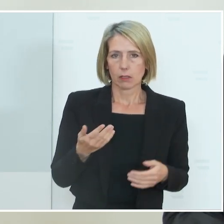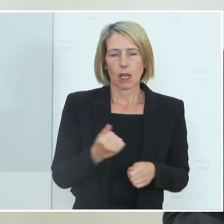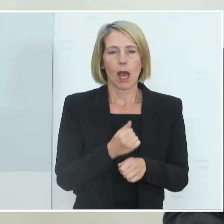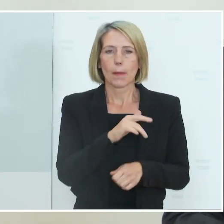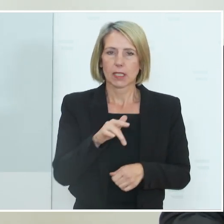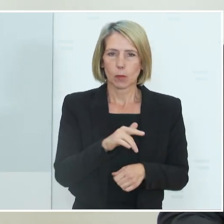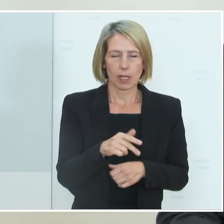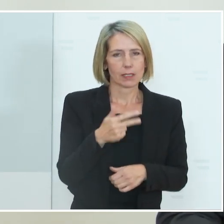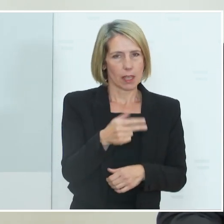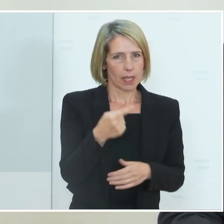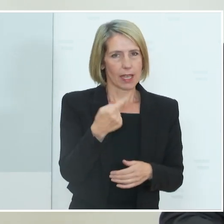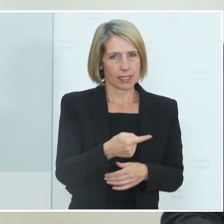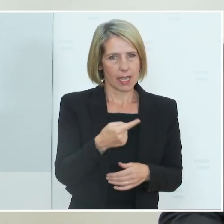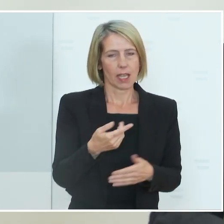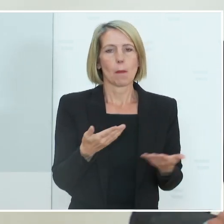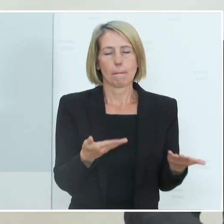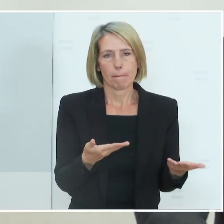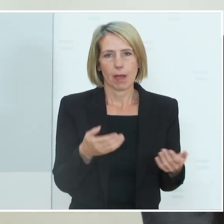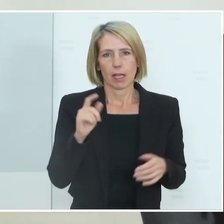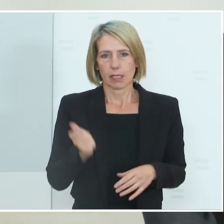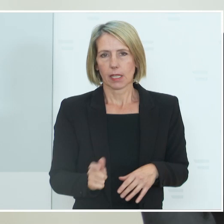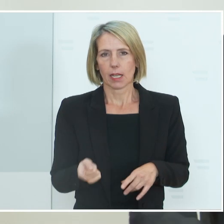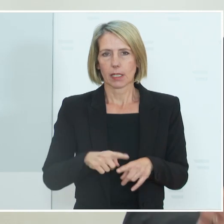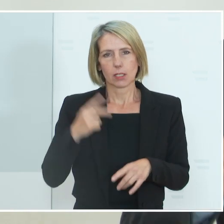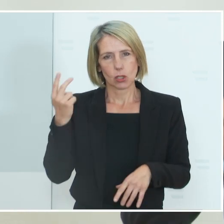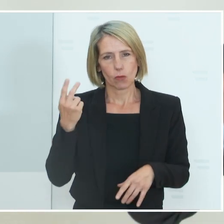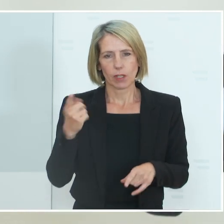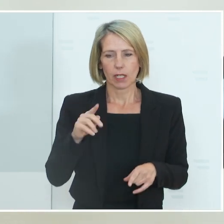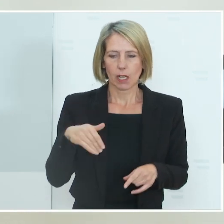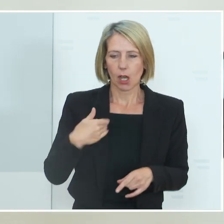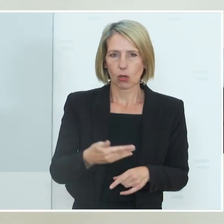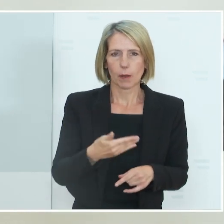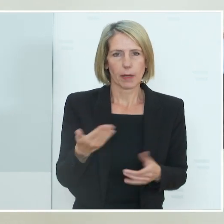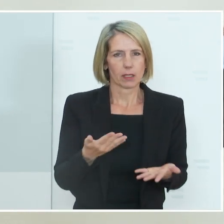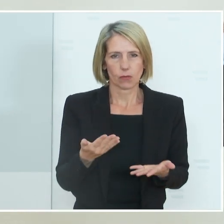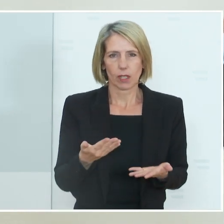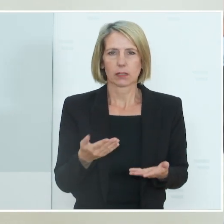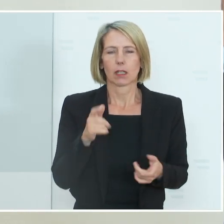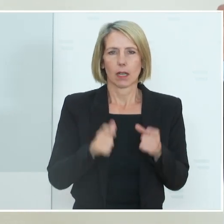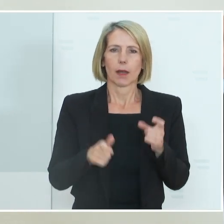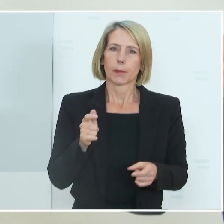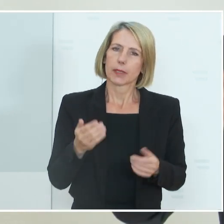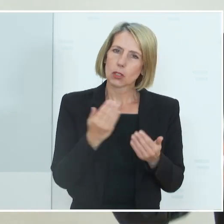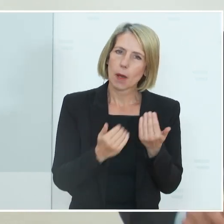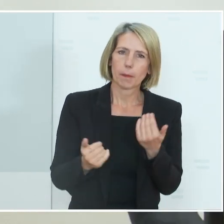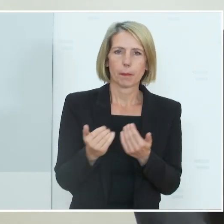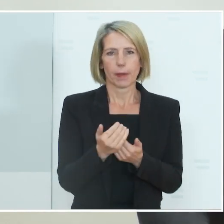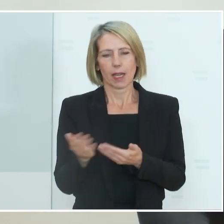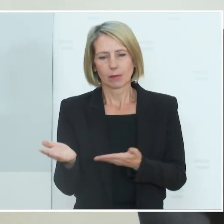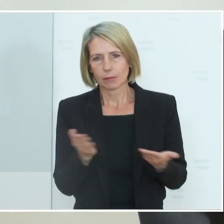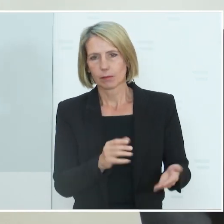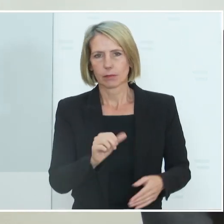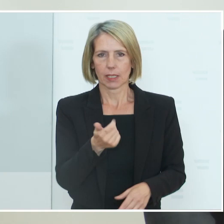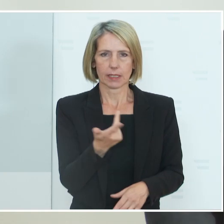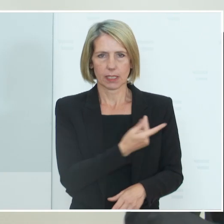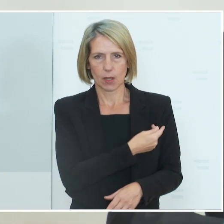Arbeitsplatz, was, wie gesagt, in Italien, in Slowenien doch dazu geführt hat, dass Menschen sich zunehmend auch den ersten Stich